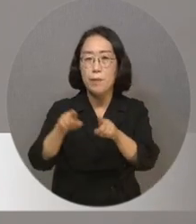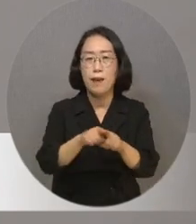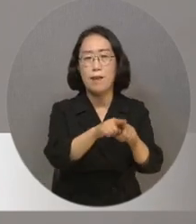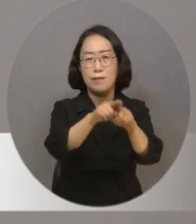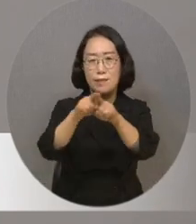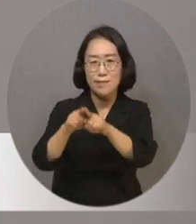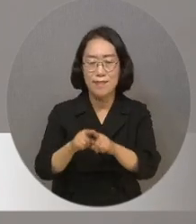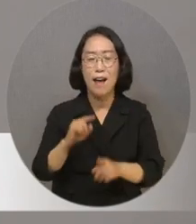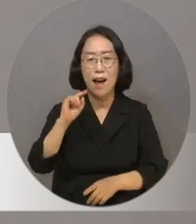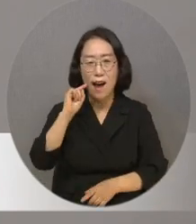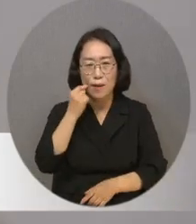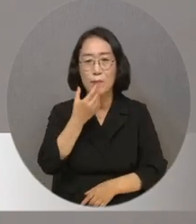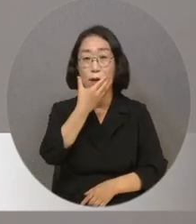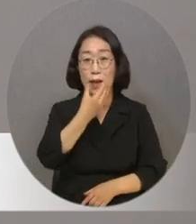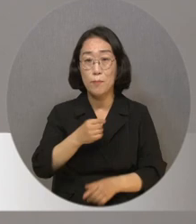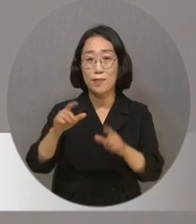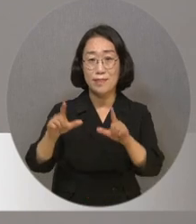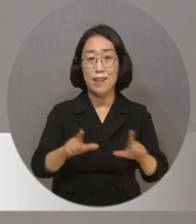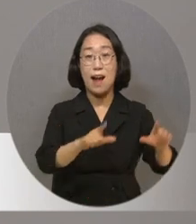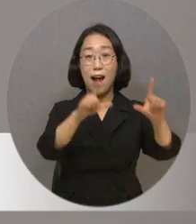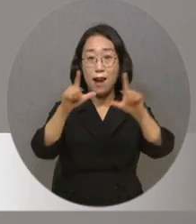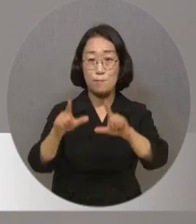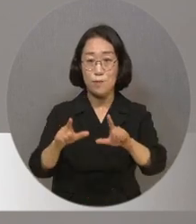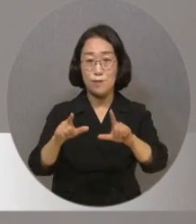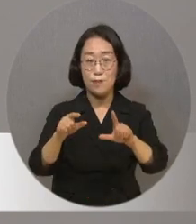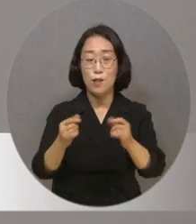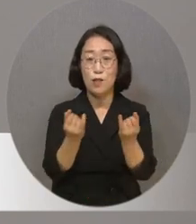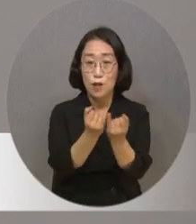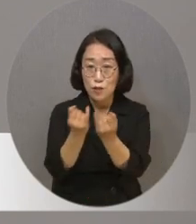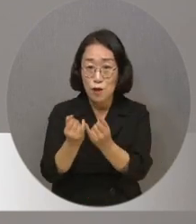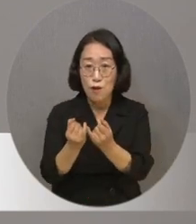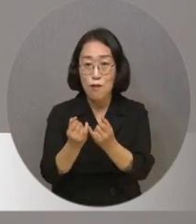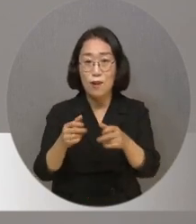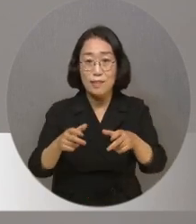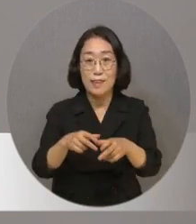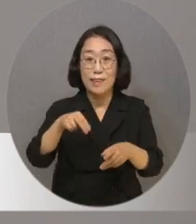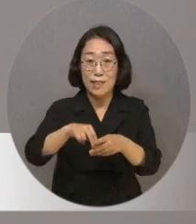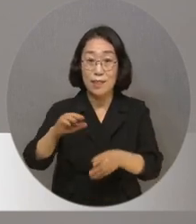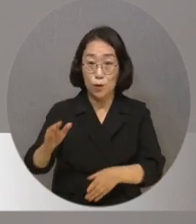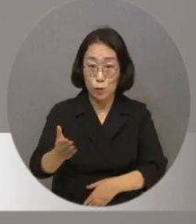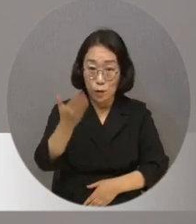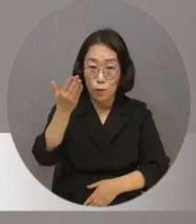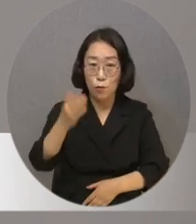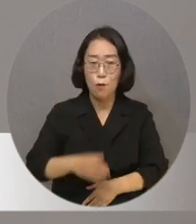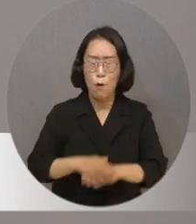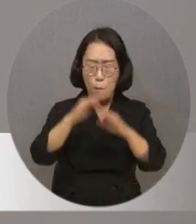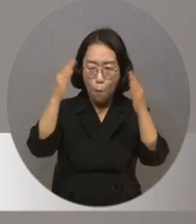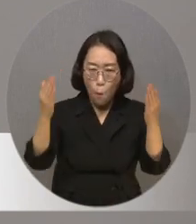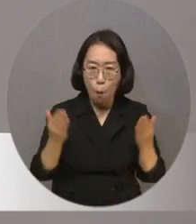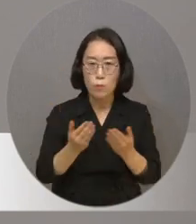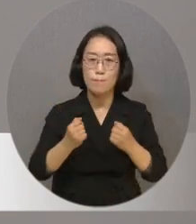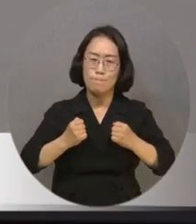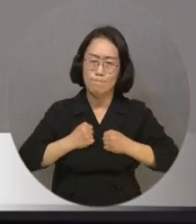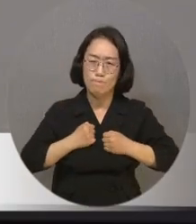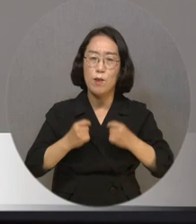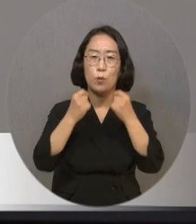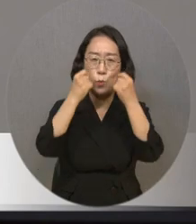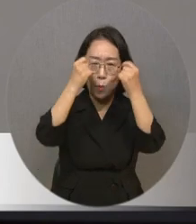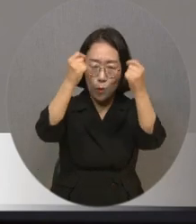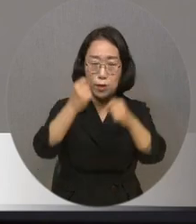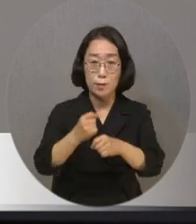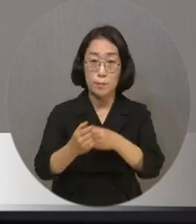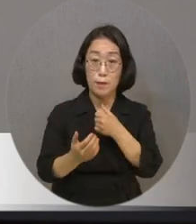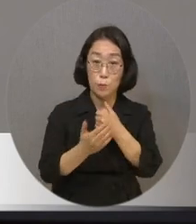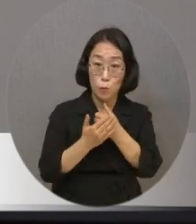있는 아름답고 행복한 삶을 같이하는 여성장애인센터가 되도록 모든 힘을 다하겠습니다. 도움을